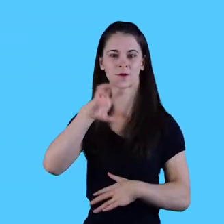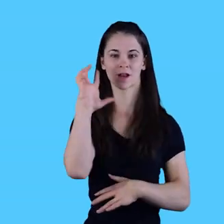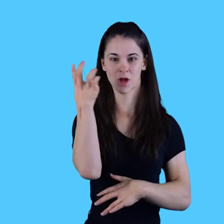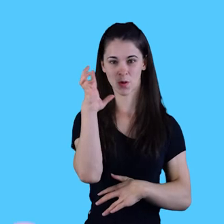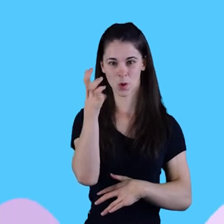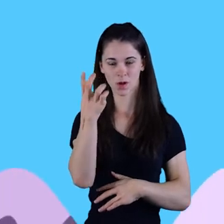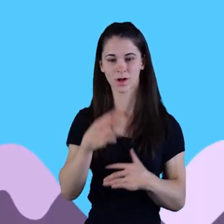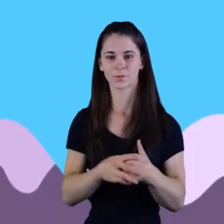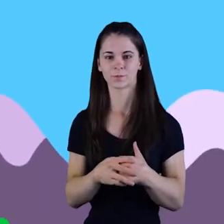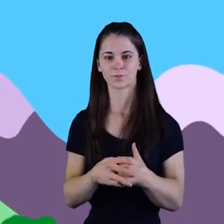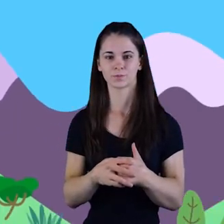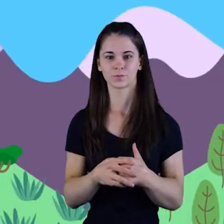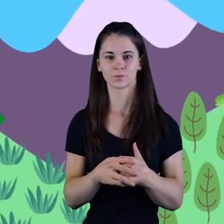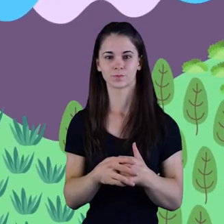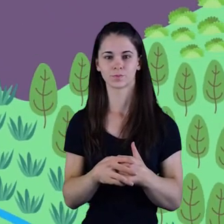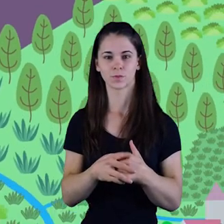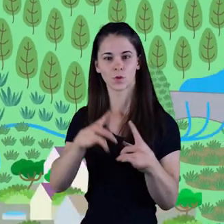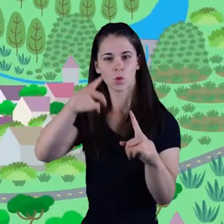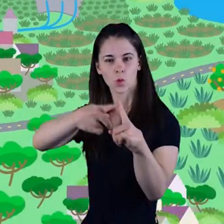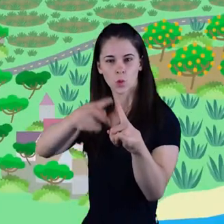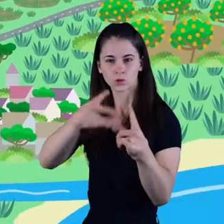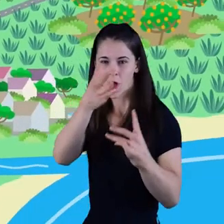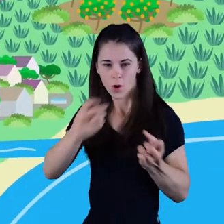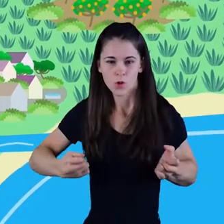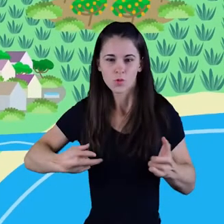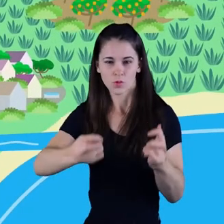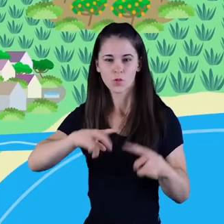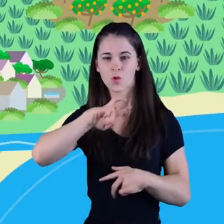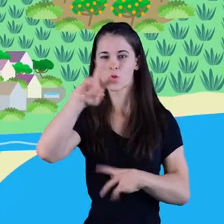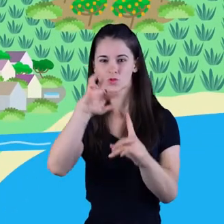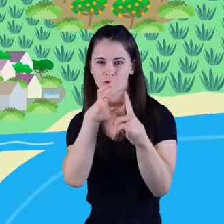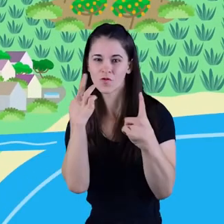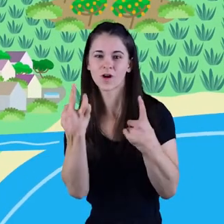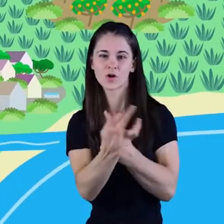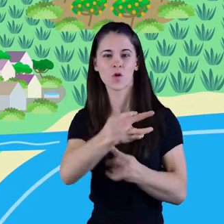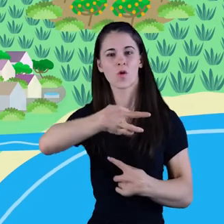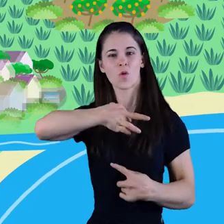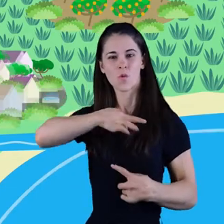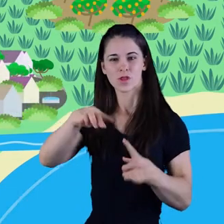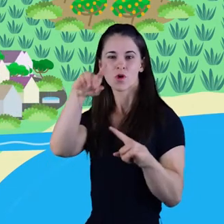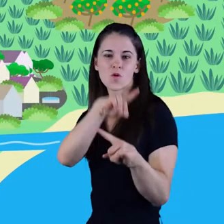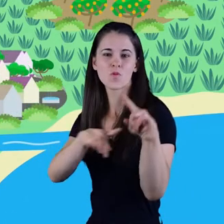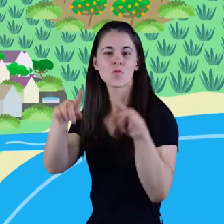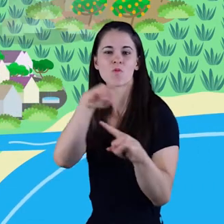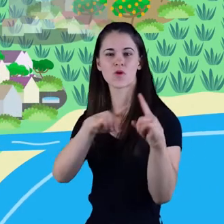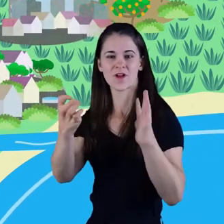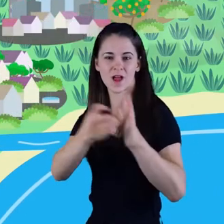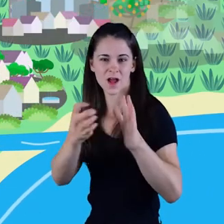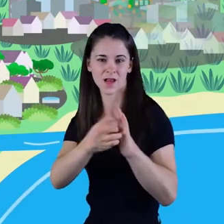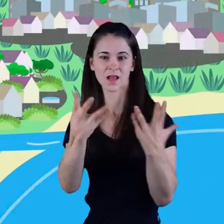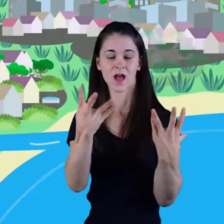social com ecològica. L'ús descontrolat de l'aigua i altres factors poden generar molts problemes de qualitat i